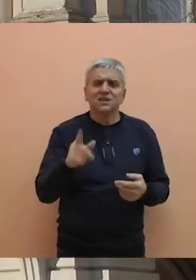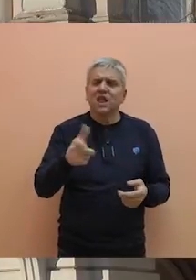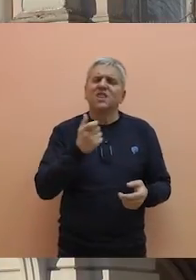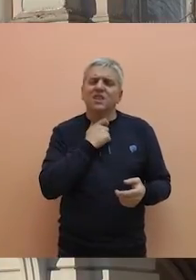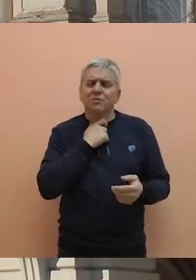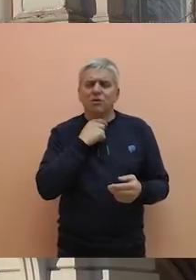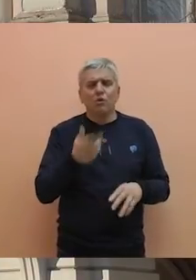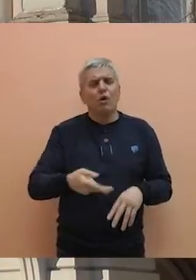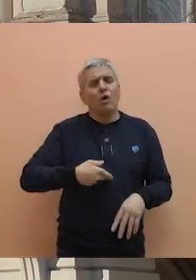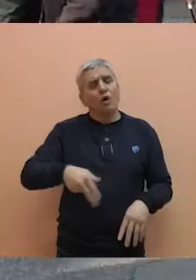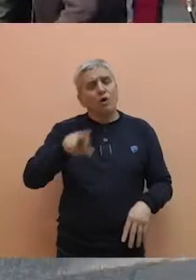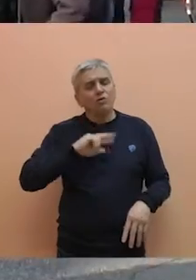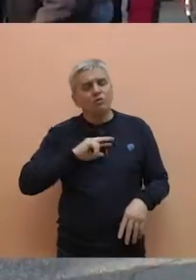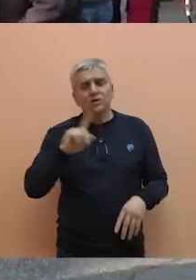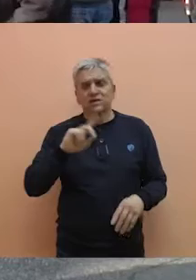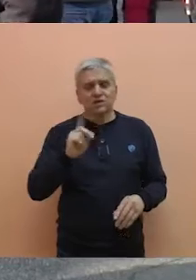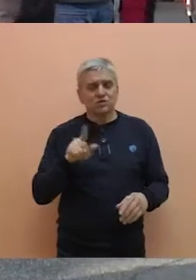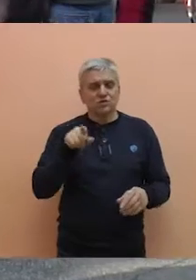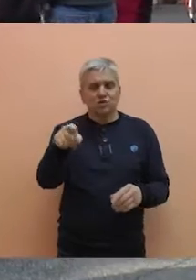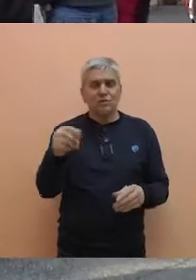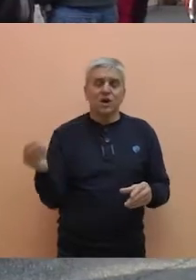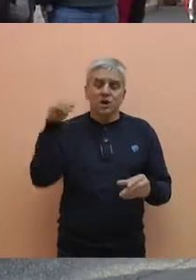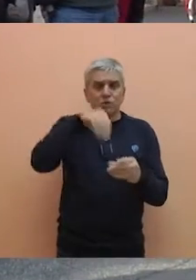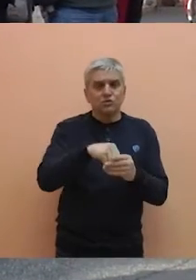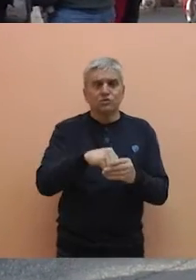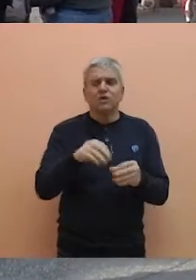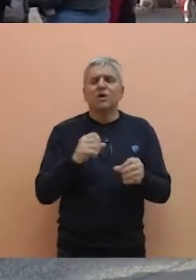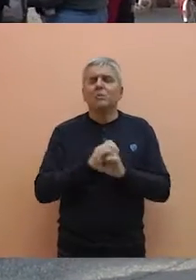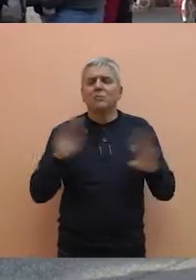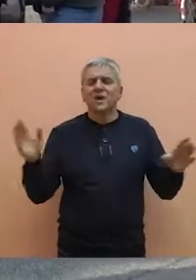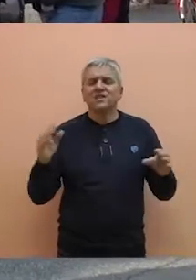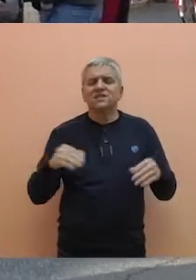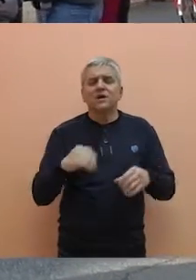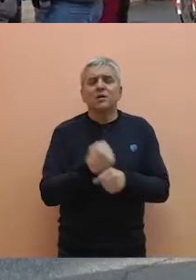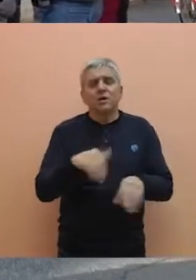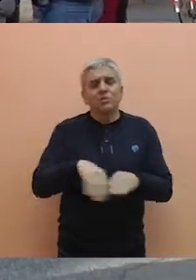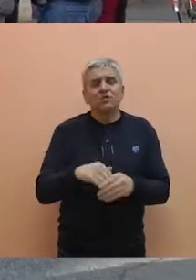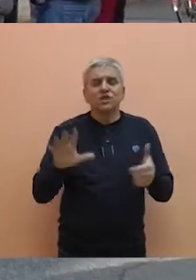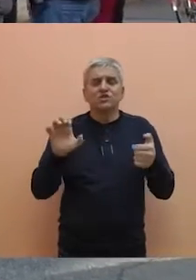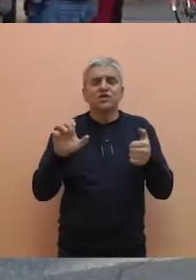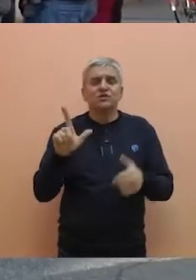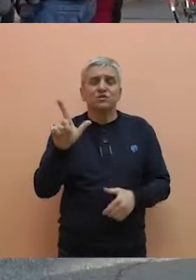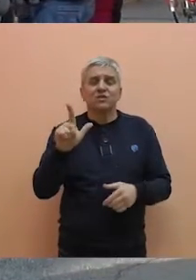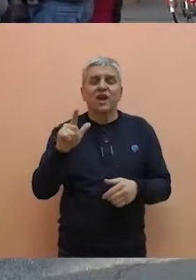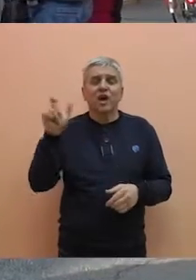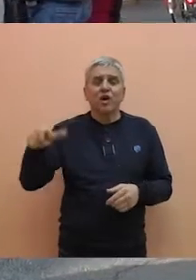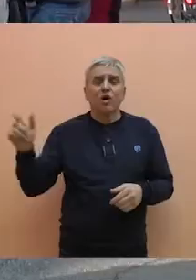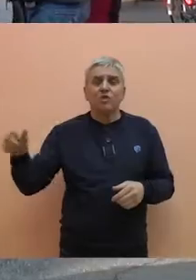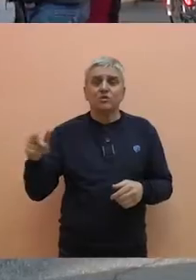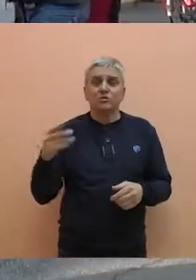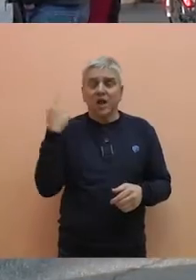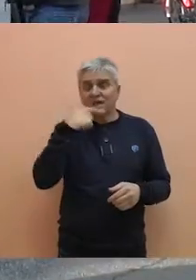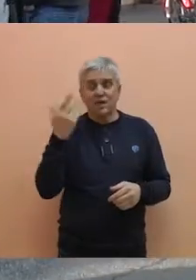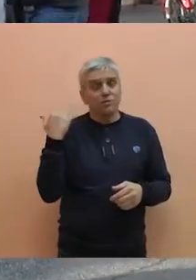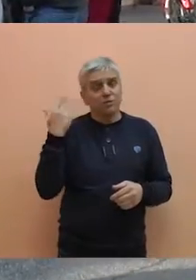mogu i neće snositi odgovornost jer u tome nisu učestvovali. Bez posla je momentalno 602 osobe, a prema prošlonedeljnim